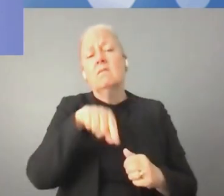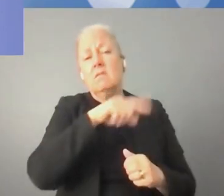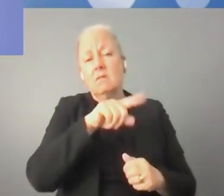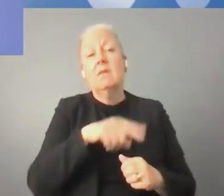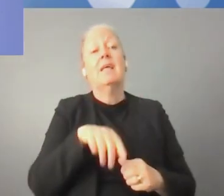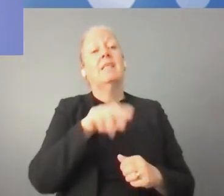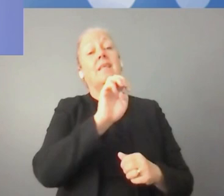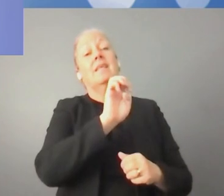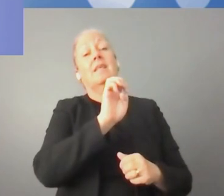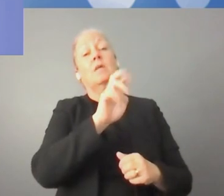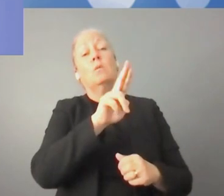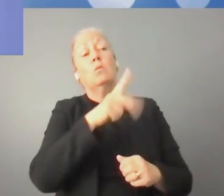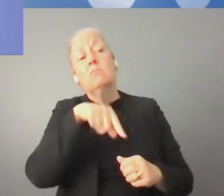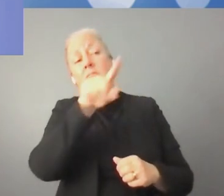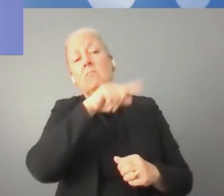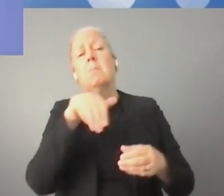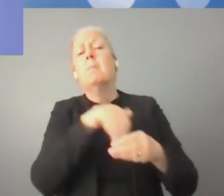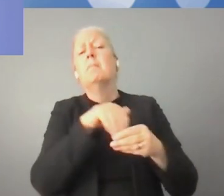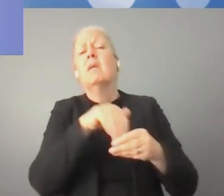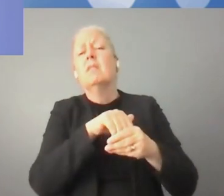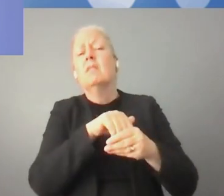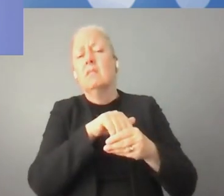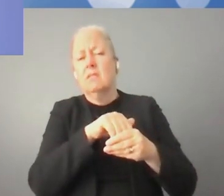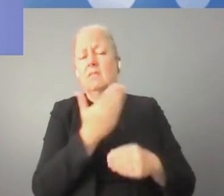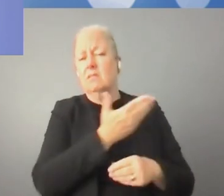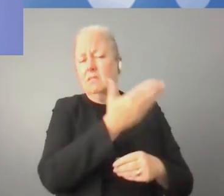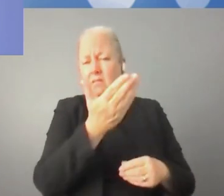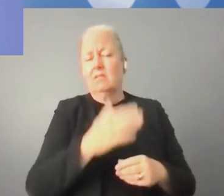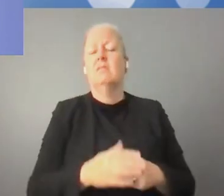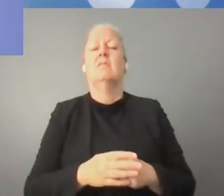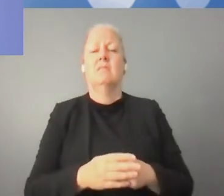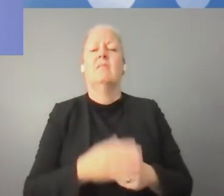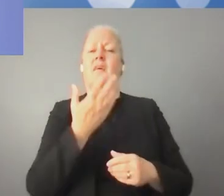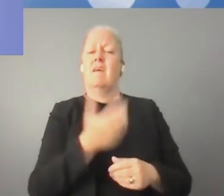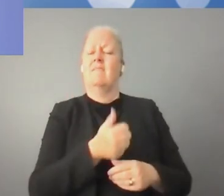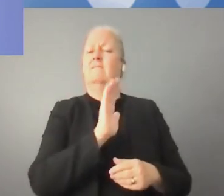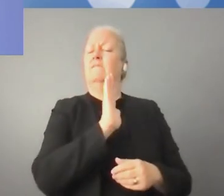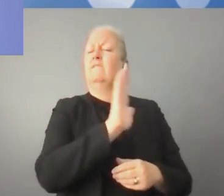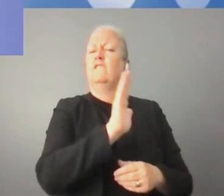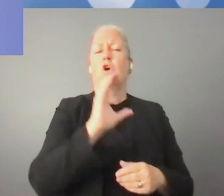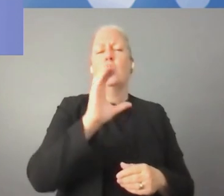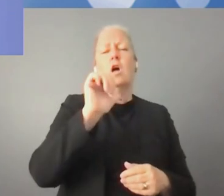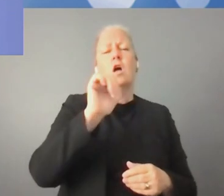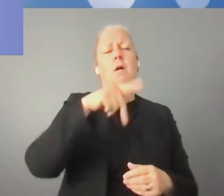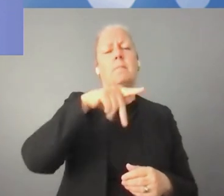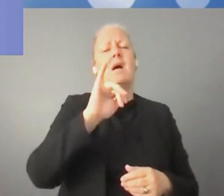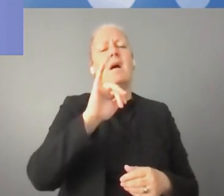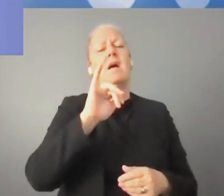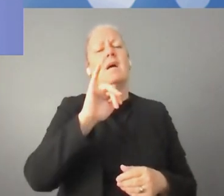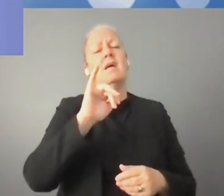كانت تريد أن تكون